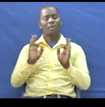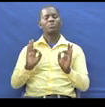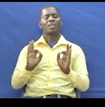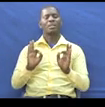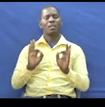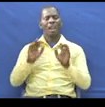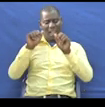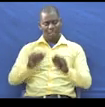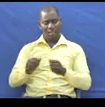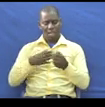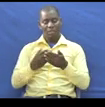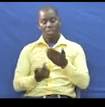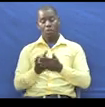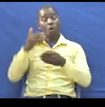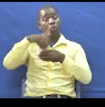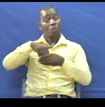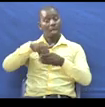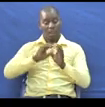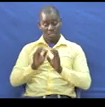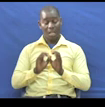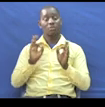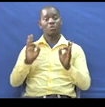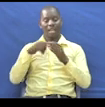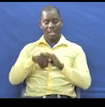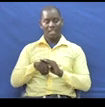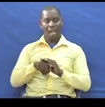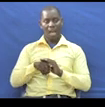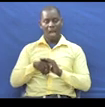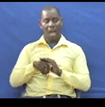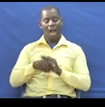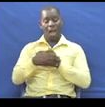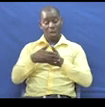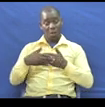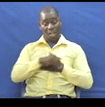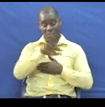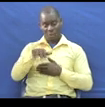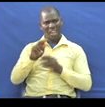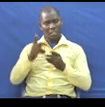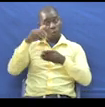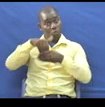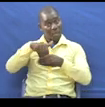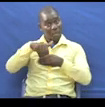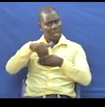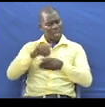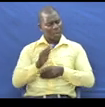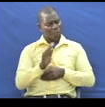Mawasiriano Fanyiki Kati Yalugachanzi Na Lugachanzi Lengwa Siko Kubadilisha Ujumbe Hapana Ujumbo Nabaki Ulele Uleoko Kwenye Lugachanzi